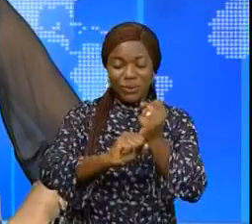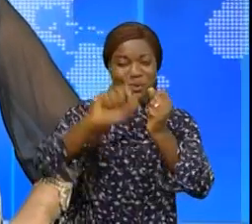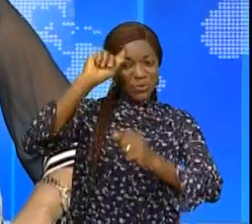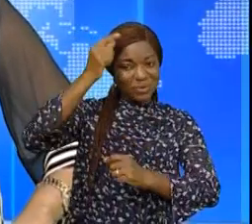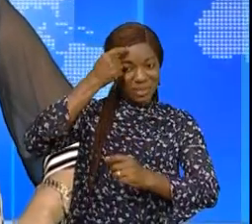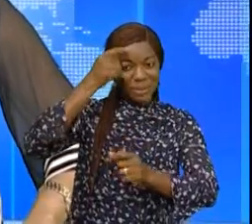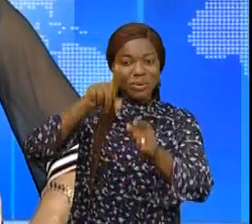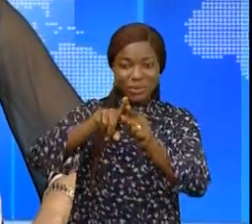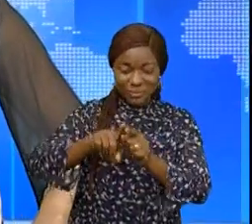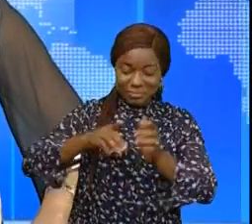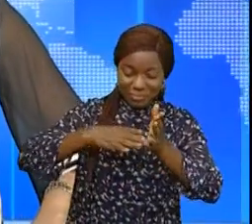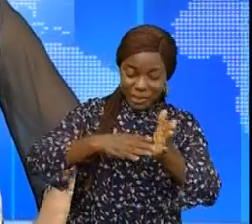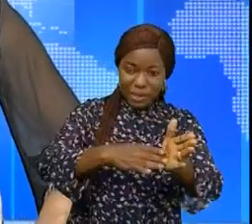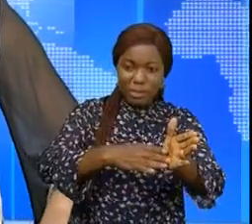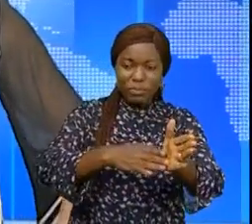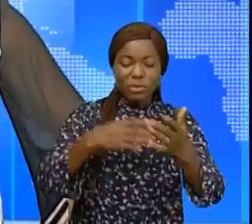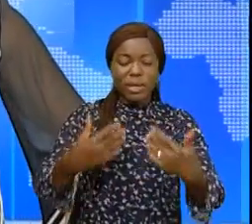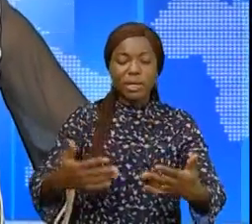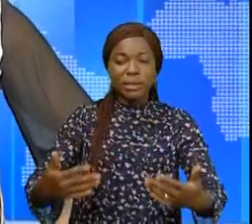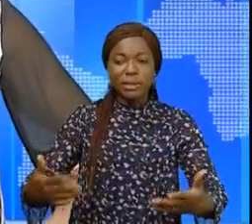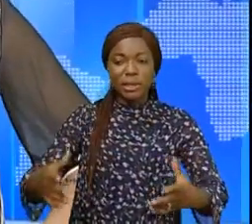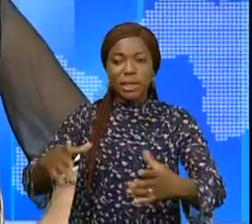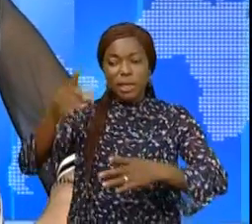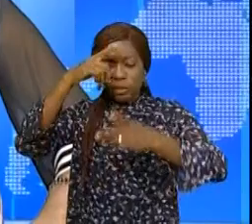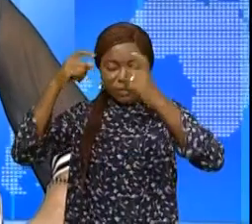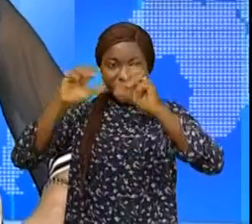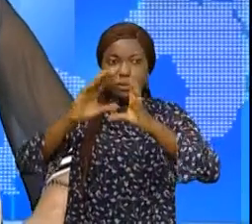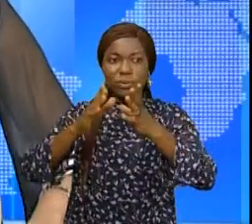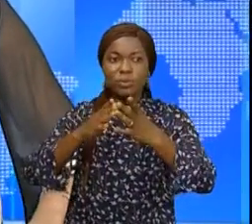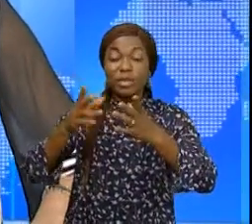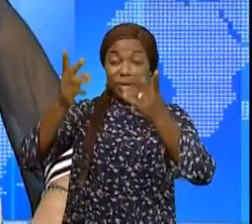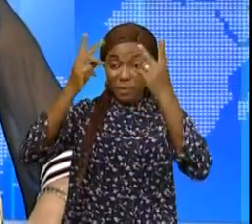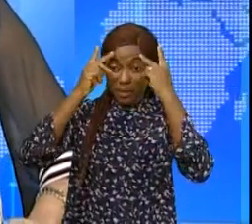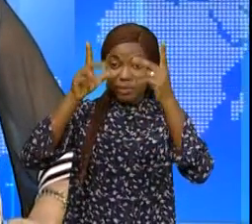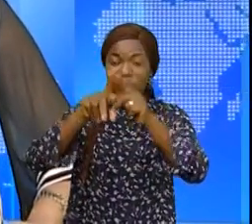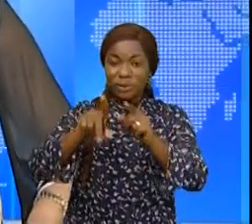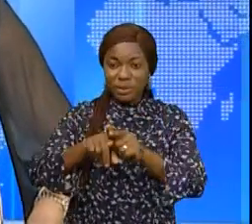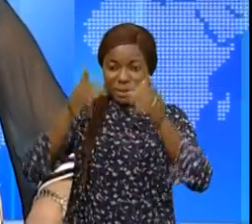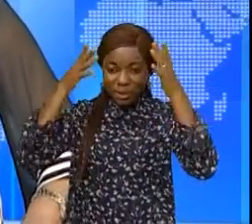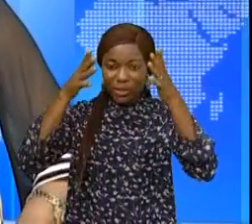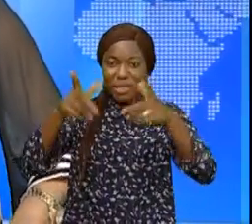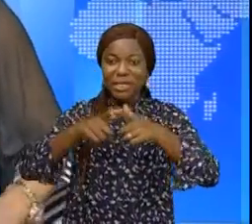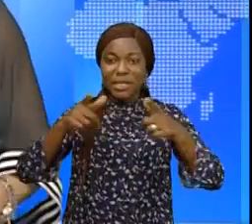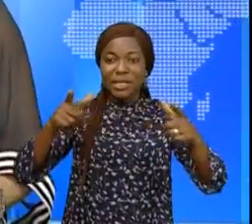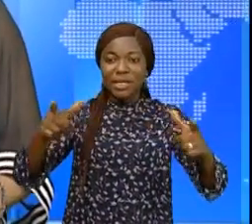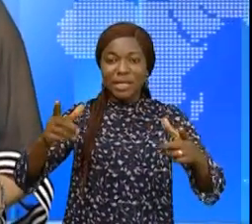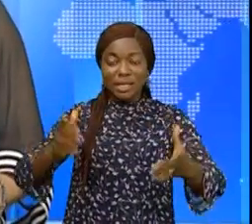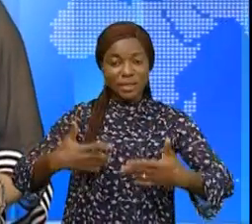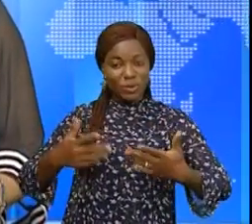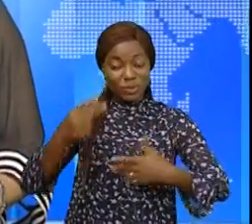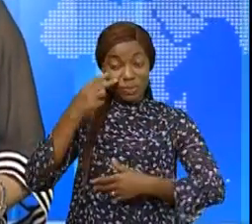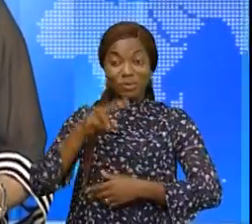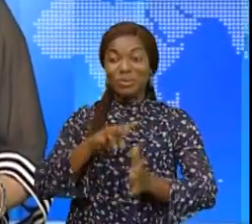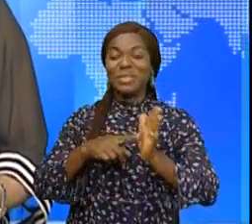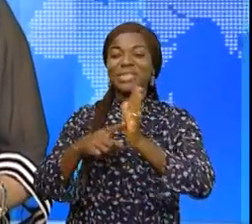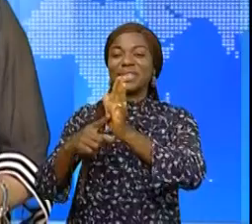s'est fait suivre pour alléger la souffrance de toutes les victimes. C'était là le titre de ce journal, la grande édition, que j'ai le plaisir de vous